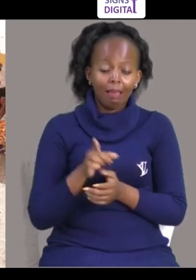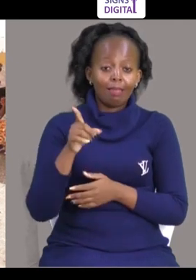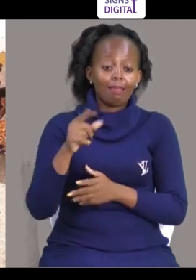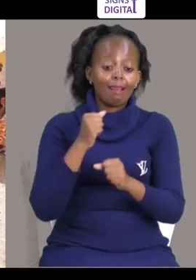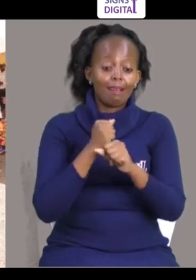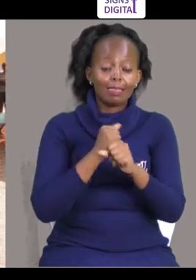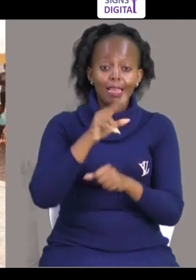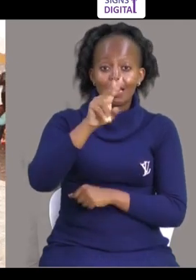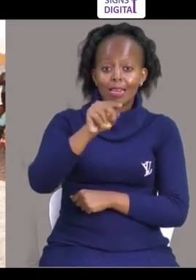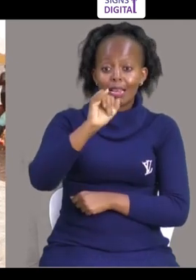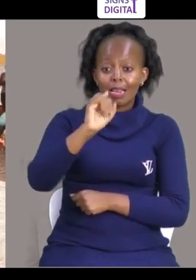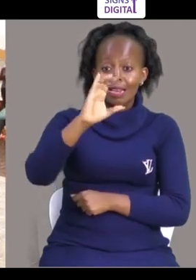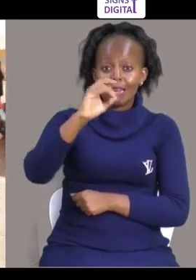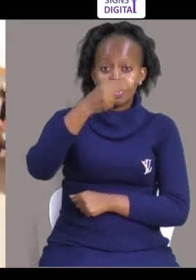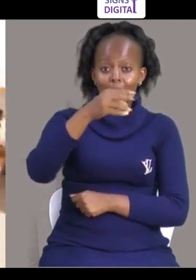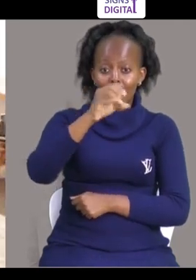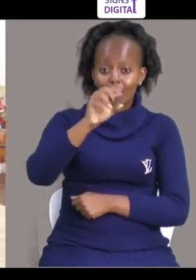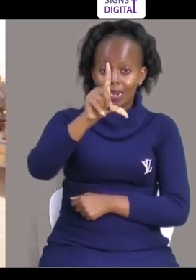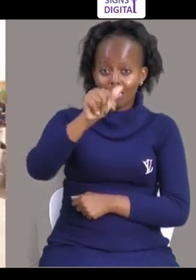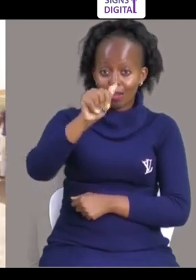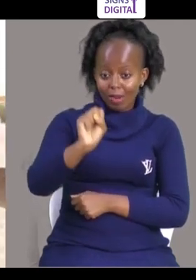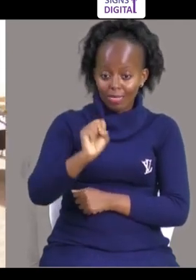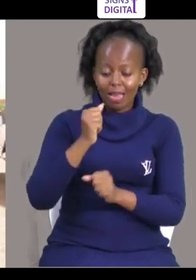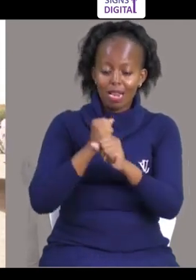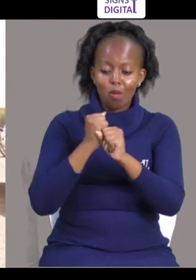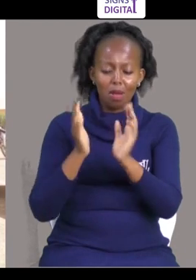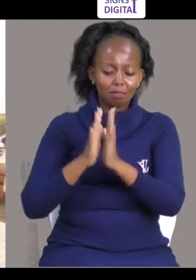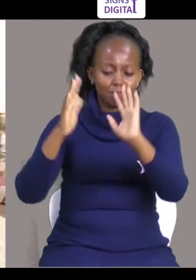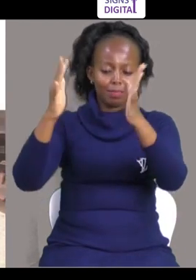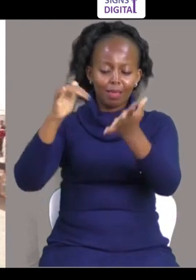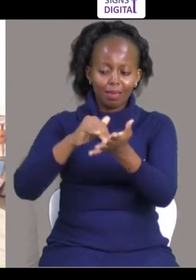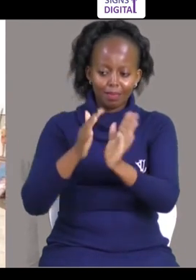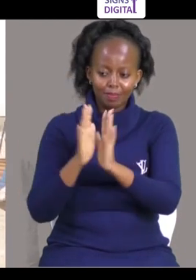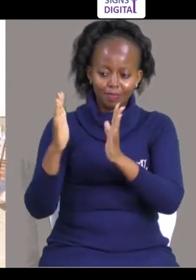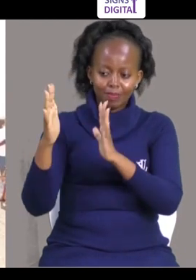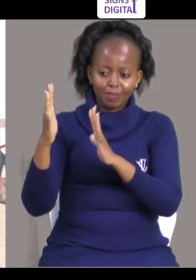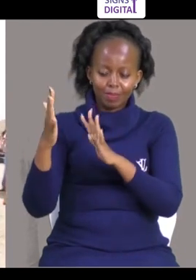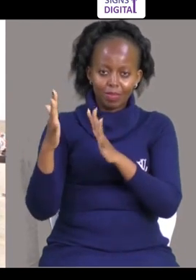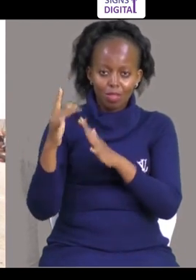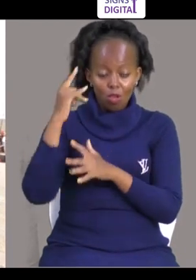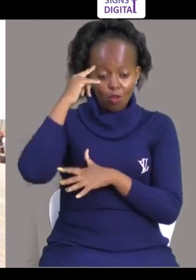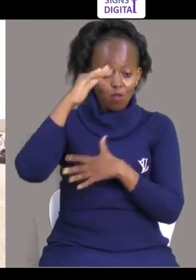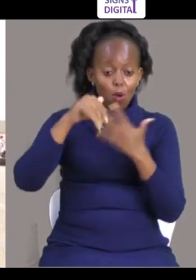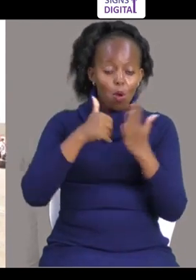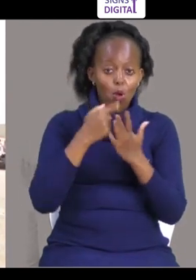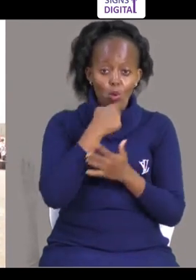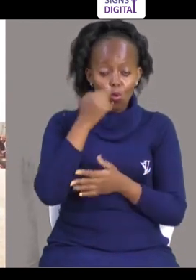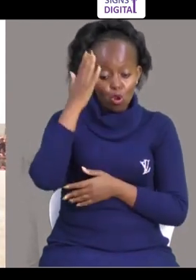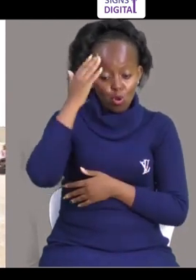Aya Hiyo ni kazi Nikolas Kijana yetu Anayetupanyia Tumpikia mkofi